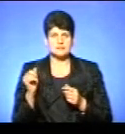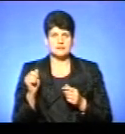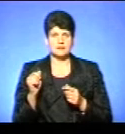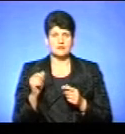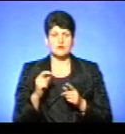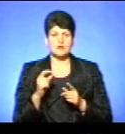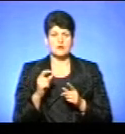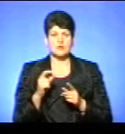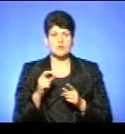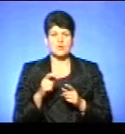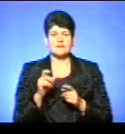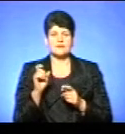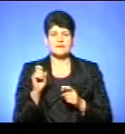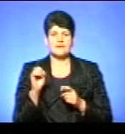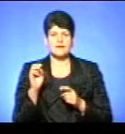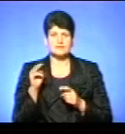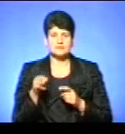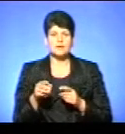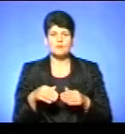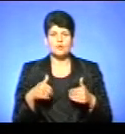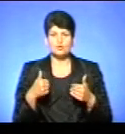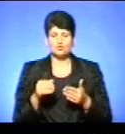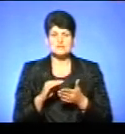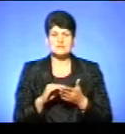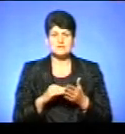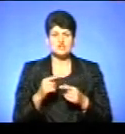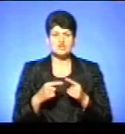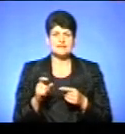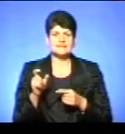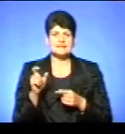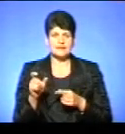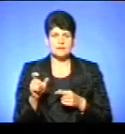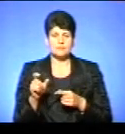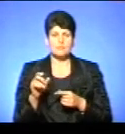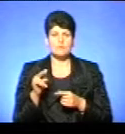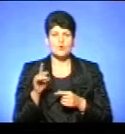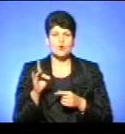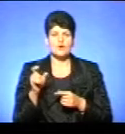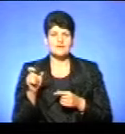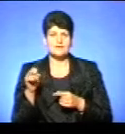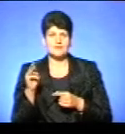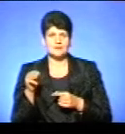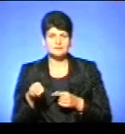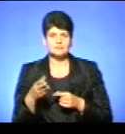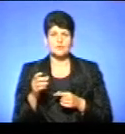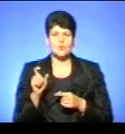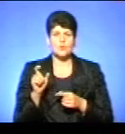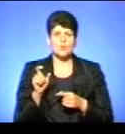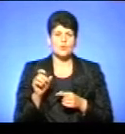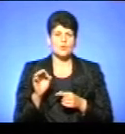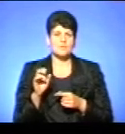«єкт» пропонується в новому правописі писати уже через «є». Тому проєкт, об'єкт, проєкція і так далі.